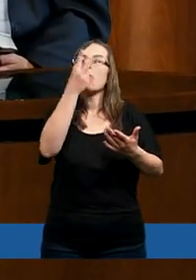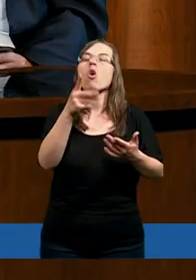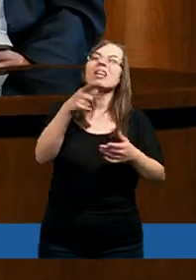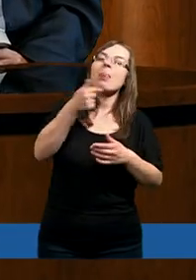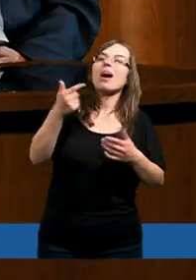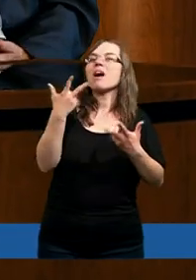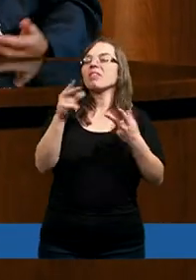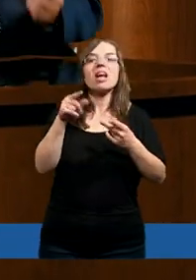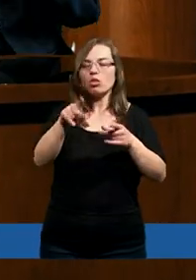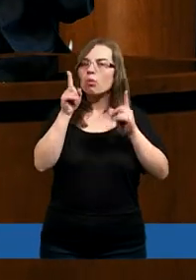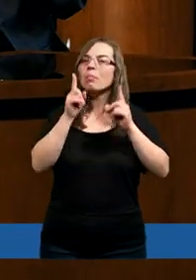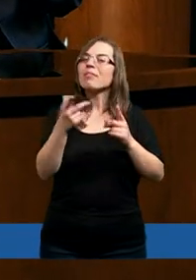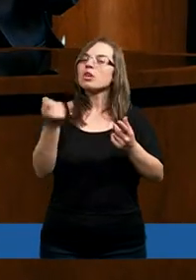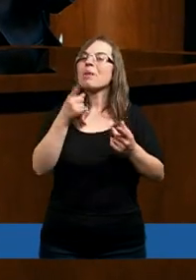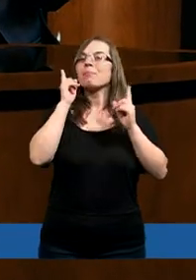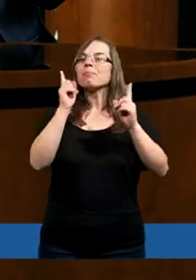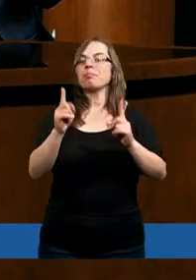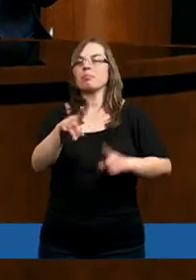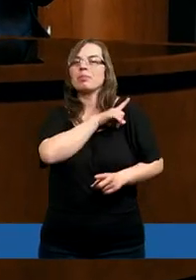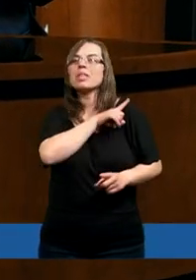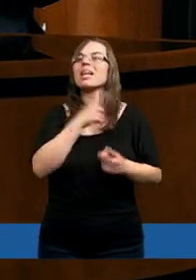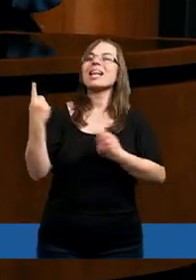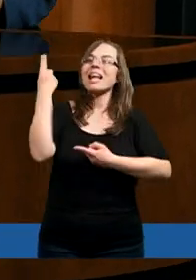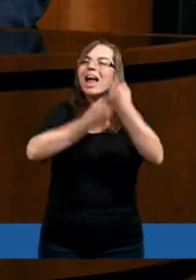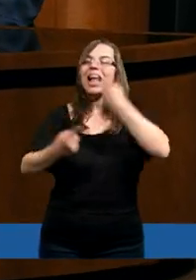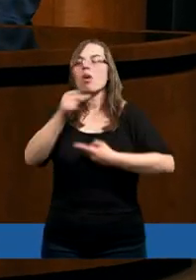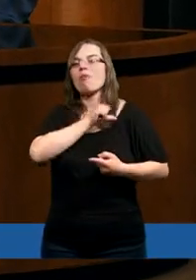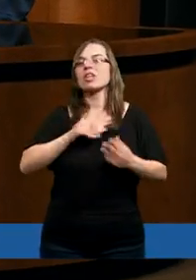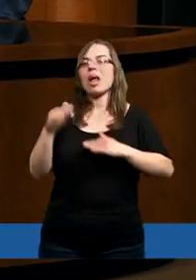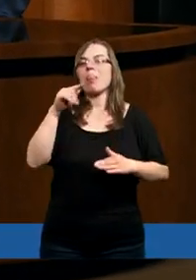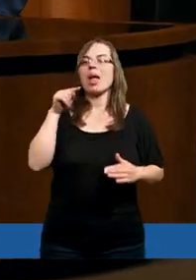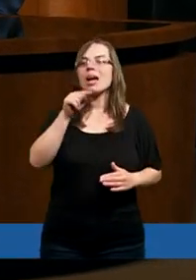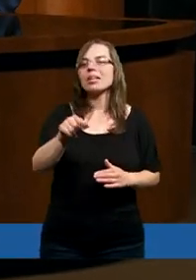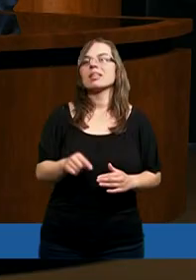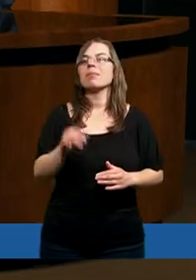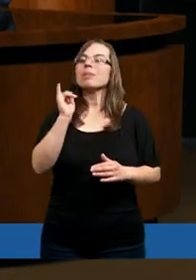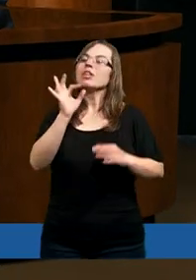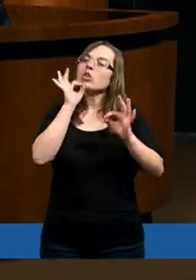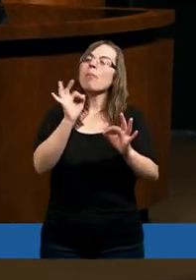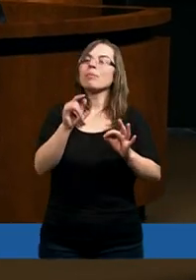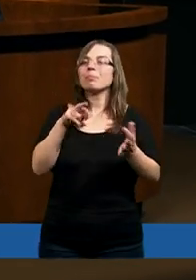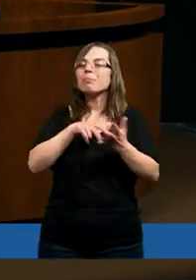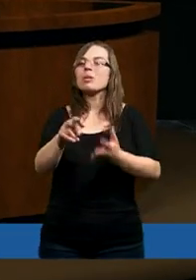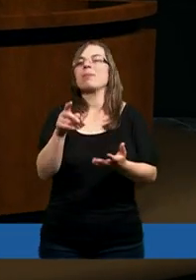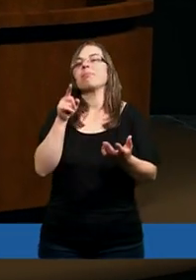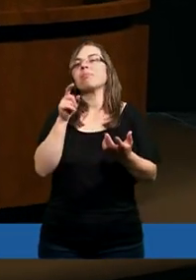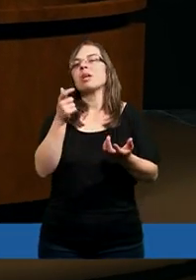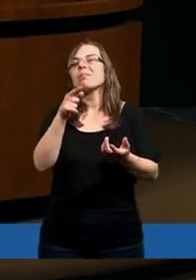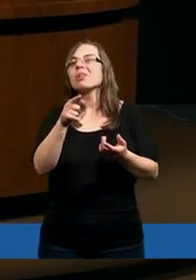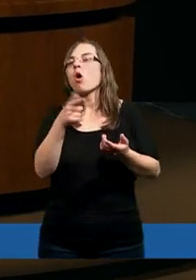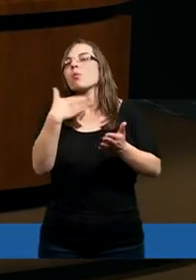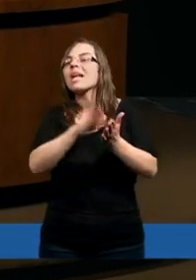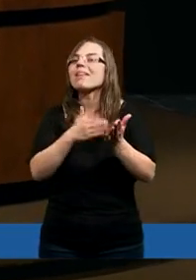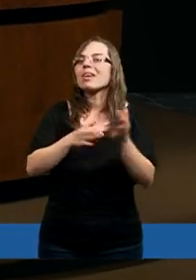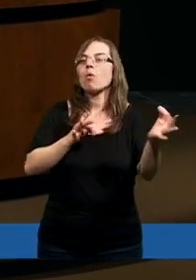spojrzy. Otóż nasi pierwsi rodzice się nad tym zatrzymali i chwycili z wiedzeniem, chwycili tę